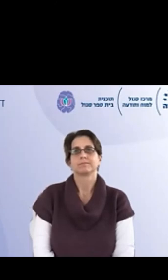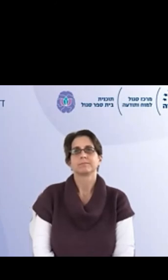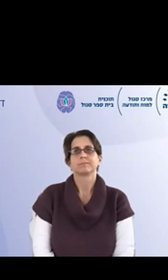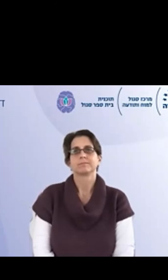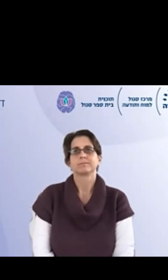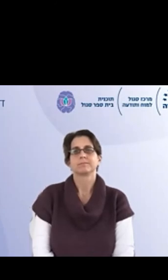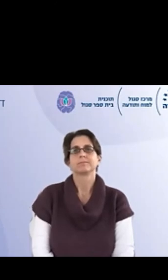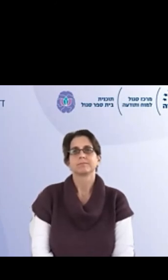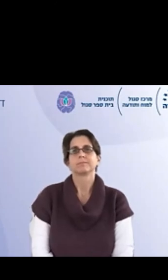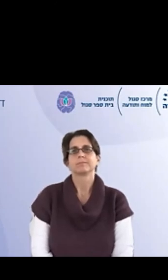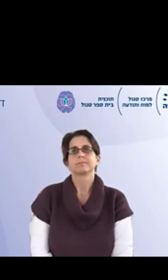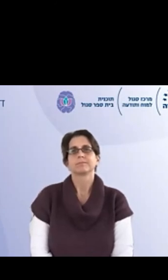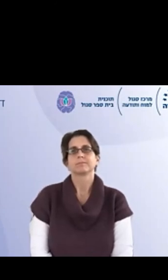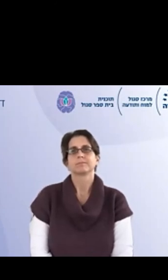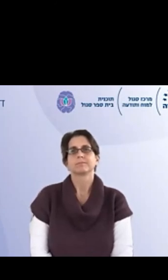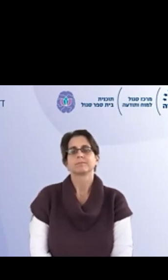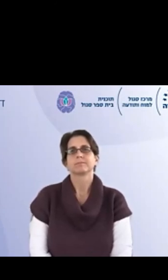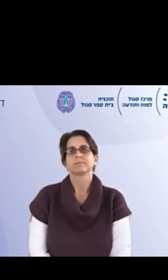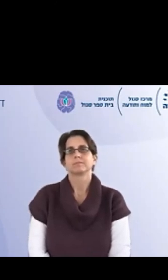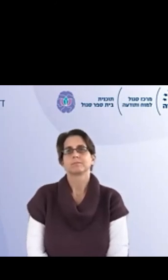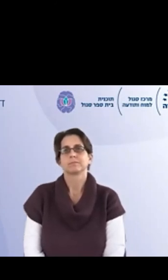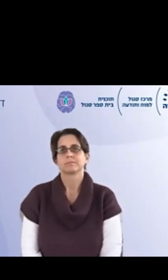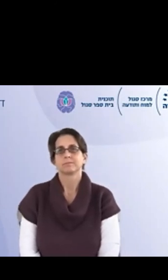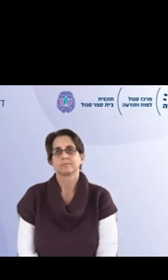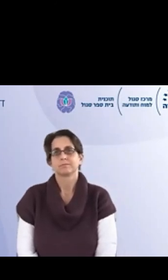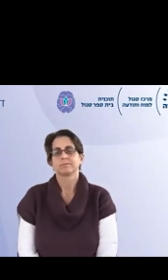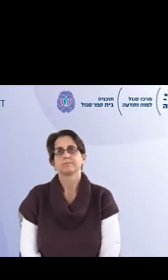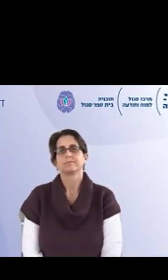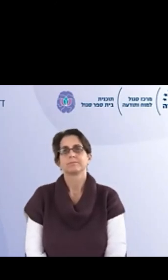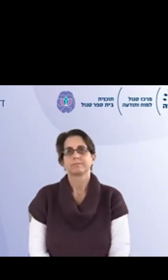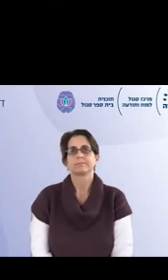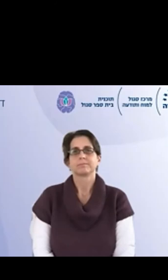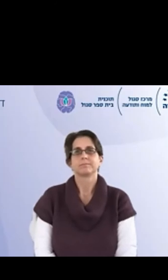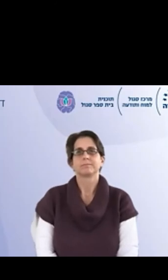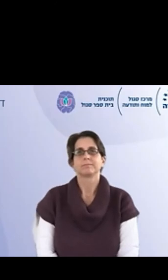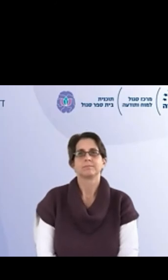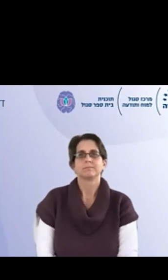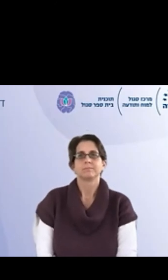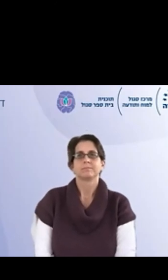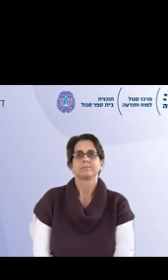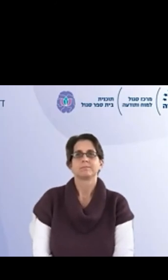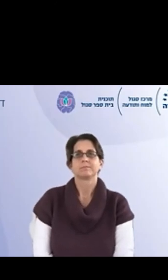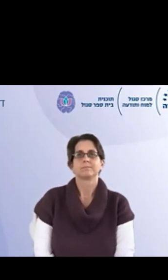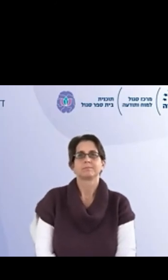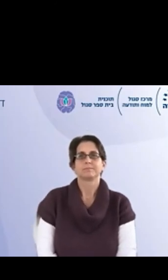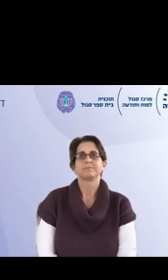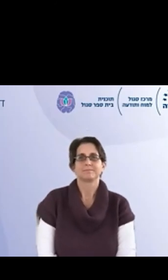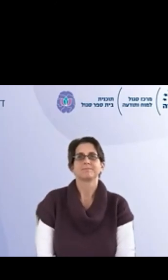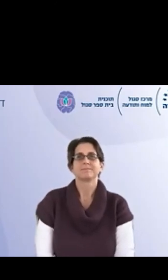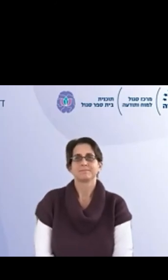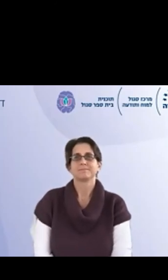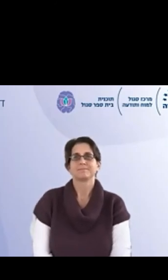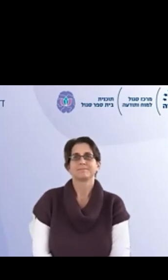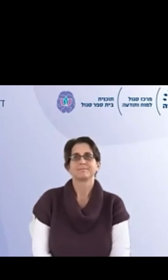וזה מה שיפה בה. היא נותנת לנו באמת את כל מגוון הפעילויות, יש לנו מניפה, בצפר סגול,